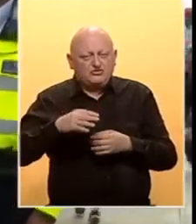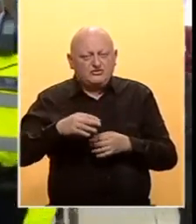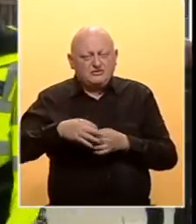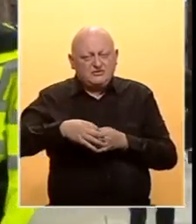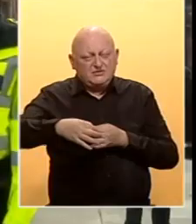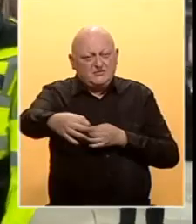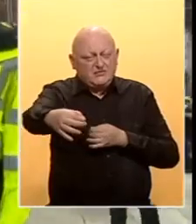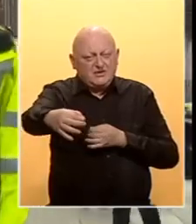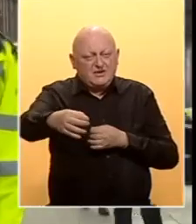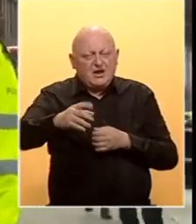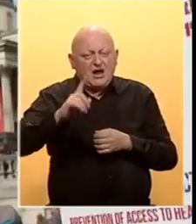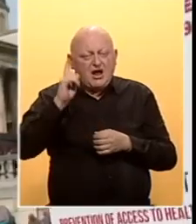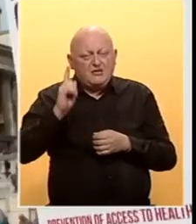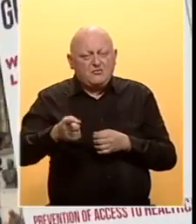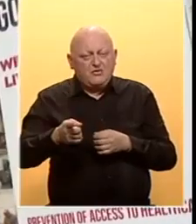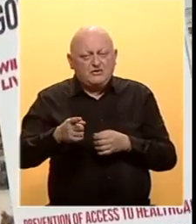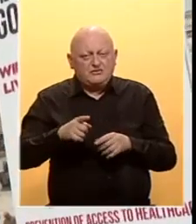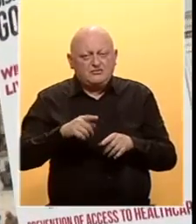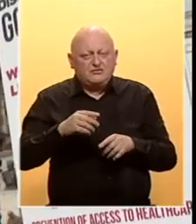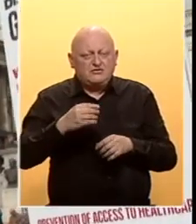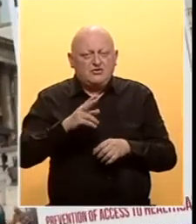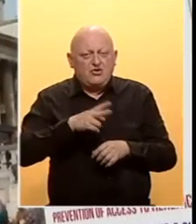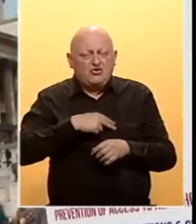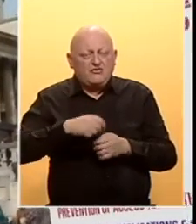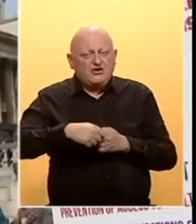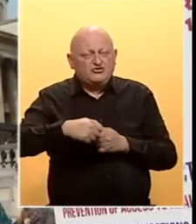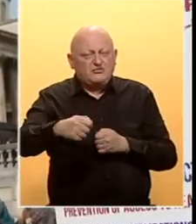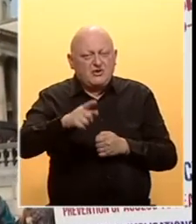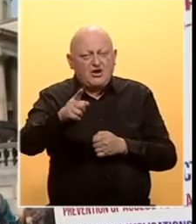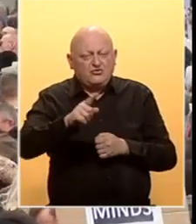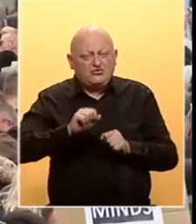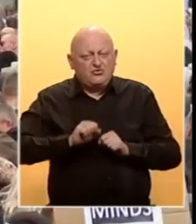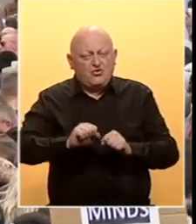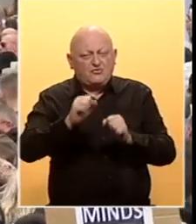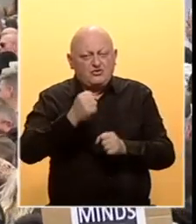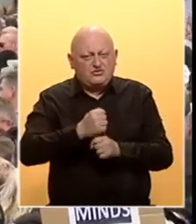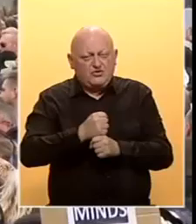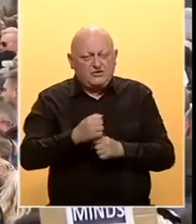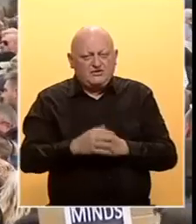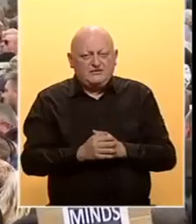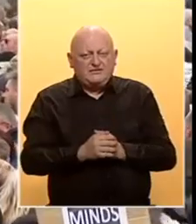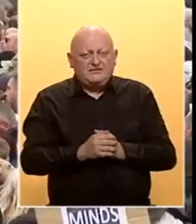distanciranja, ali da će morati da primijene odgovarajuće mjere ako to odbiju da urade.